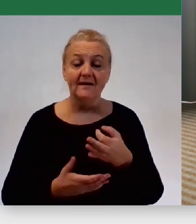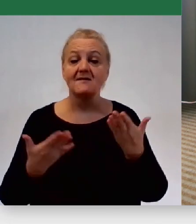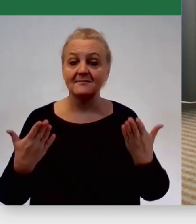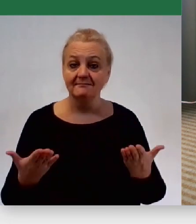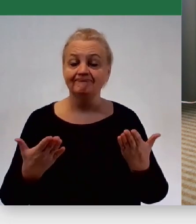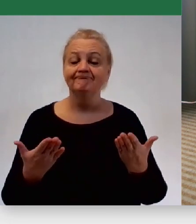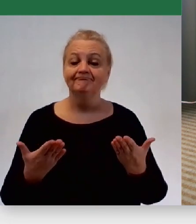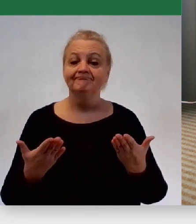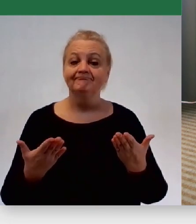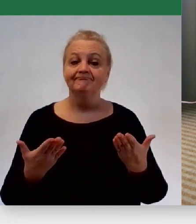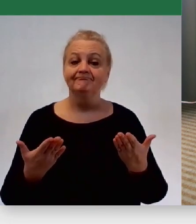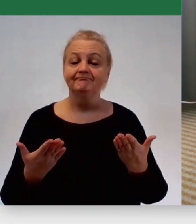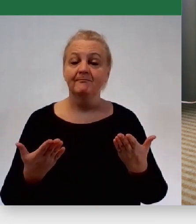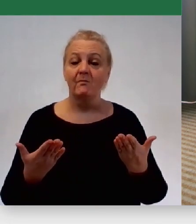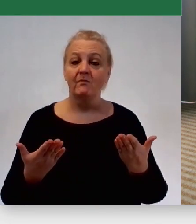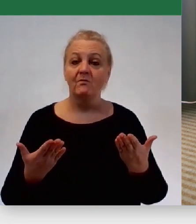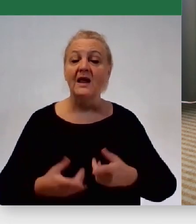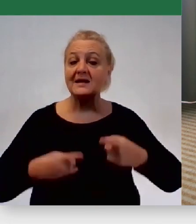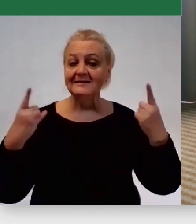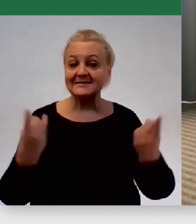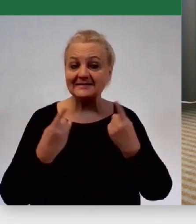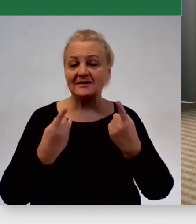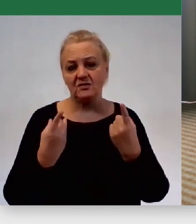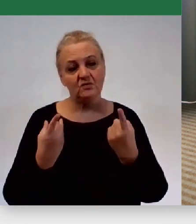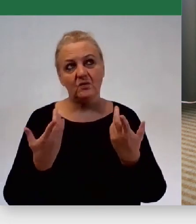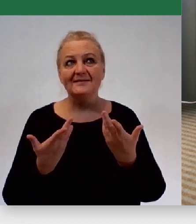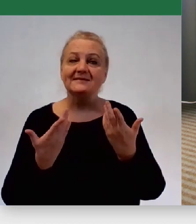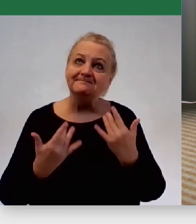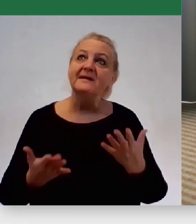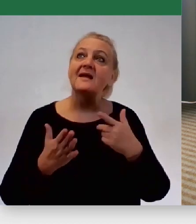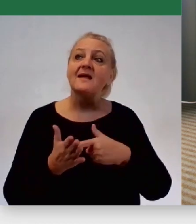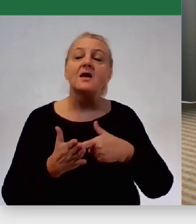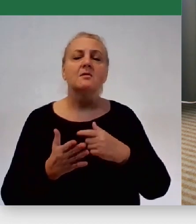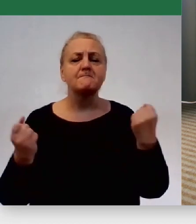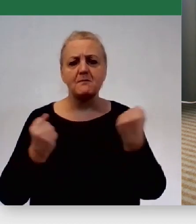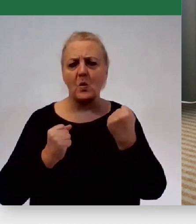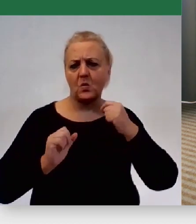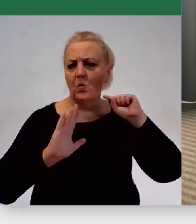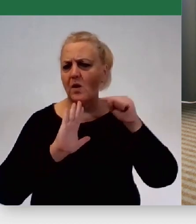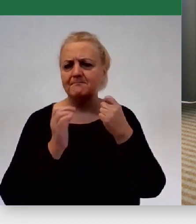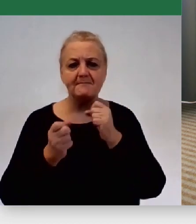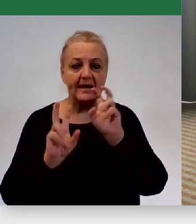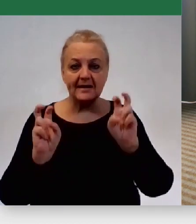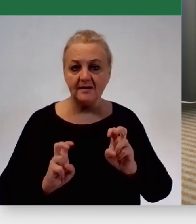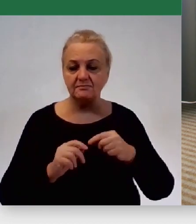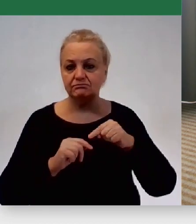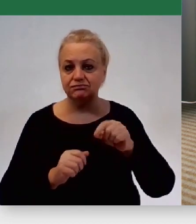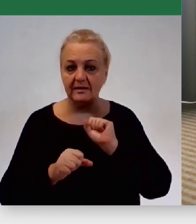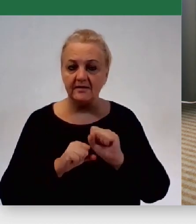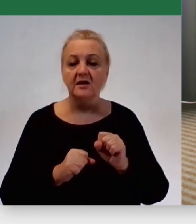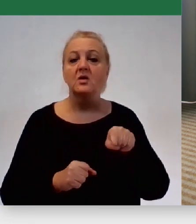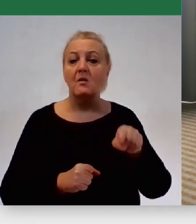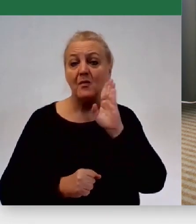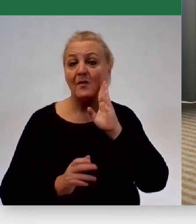bo sytuacja jest paradoksalna. W momencie, kiedy nadchodzi głęboki kryzys, który właśnie wymaga